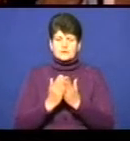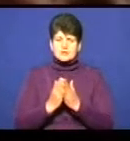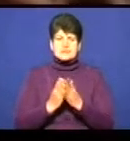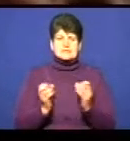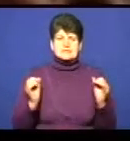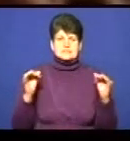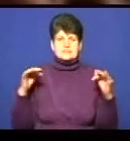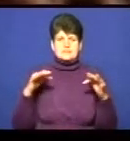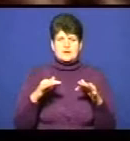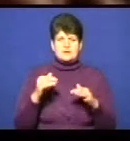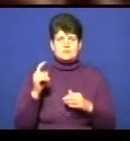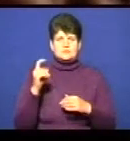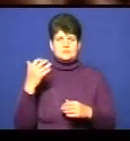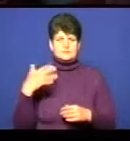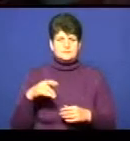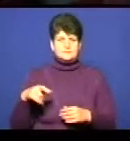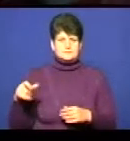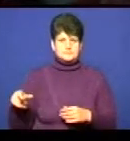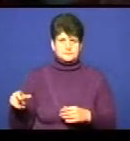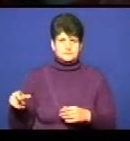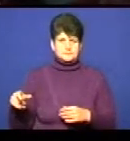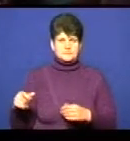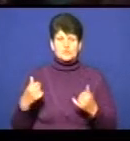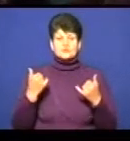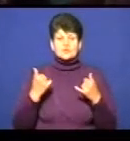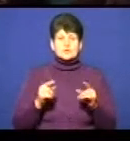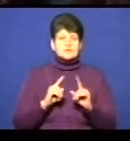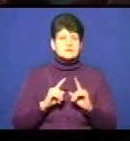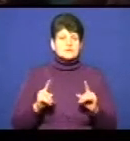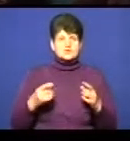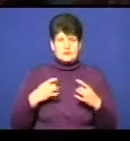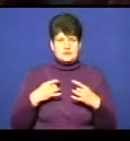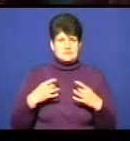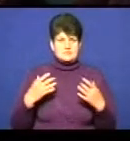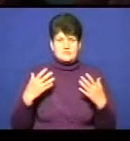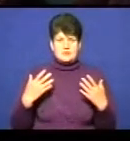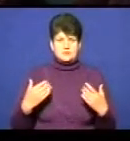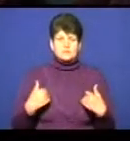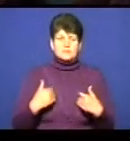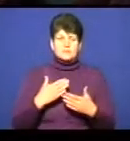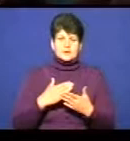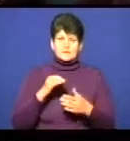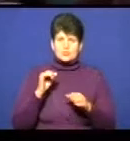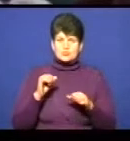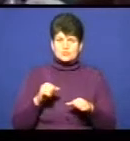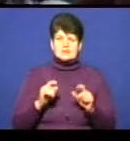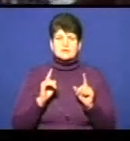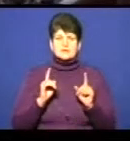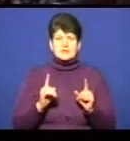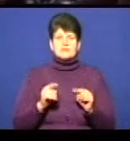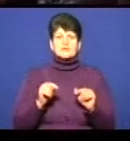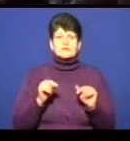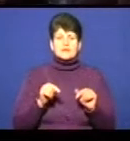півтори сотні гостей. «Сьогодні надзвичайне свято, бо ми маємо можливість навіть в